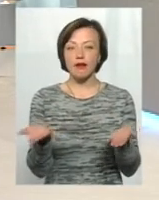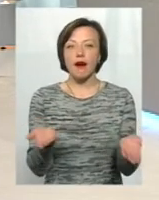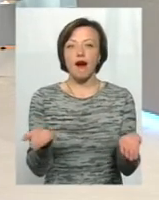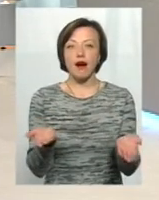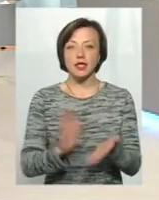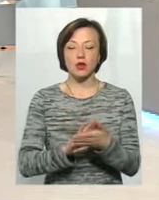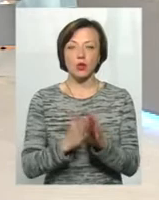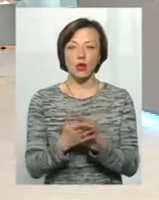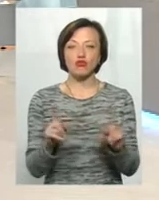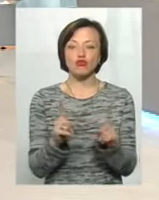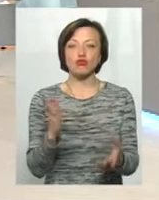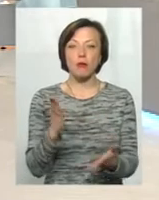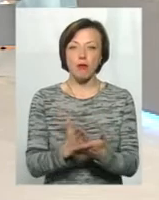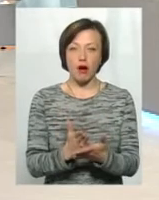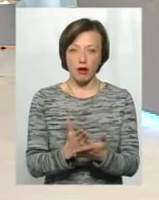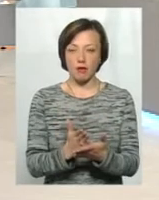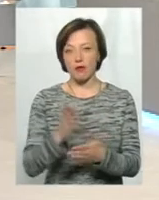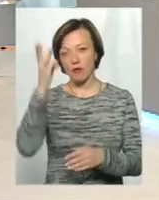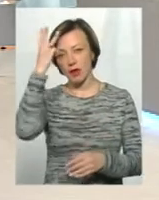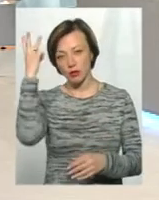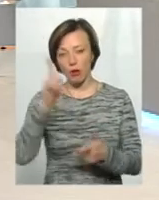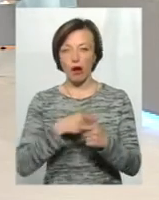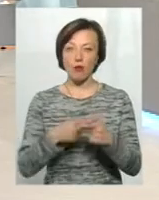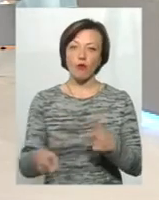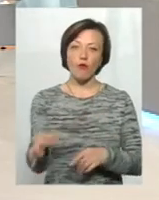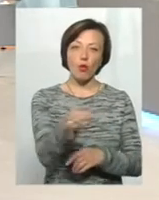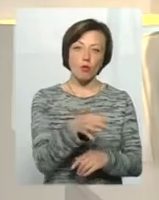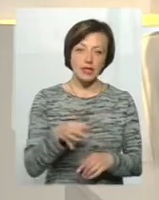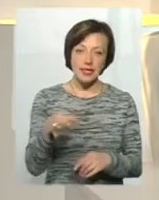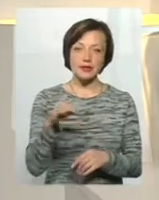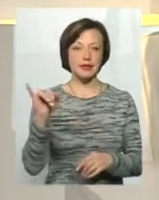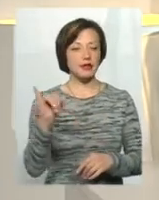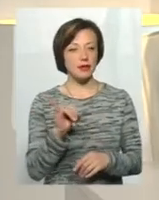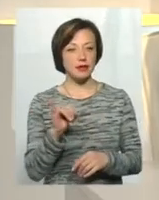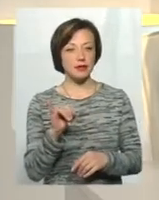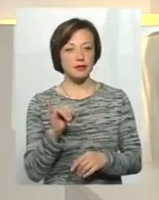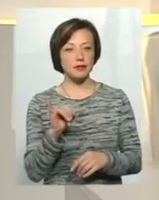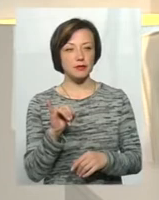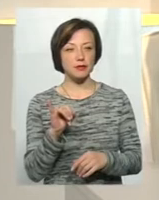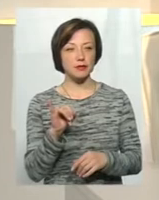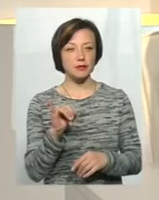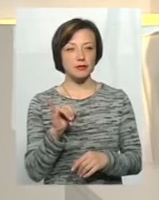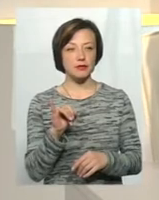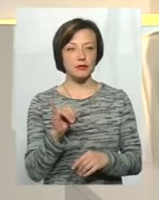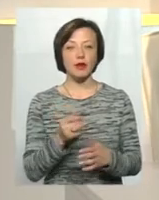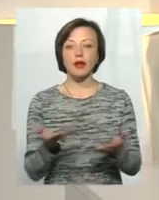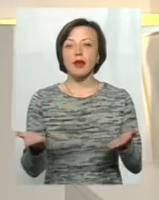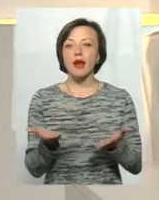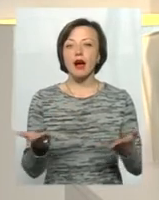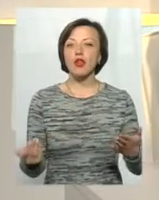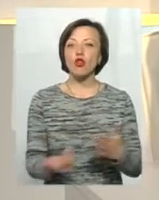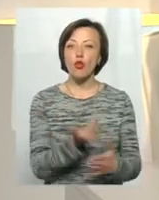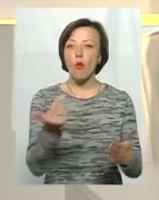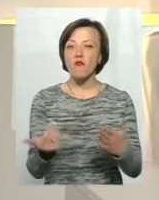зокрема, в обласному центрі, можливо, хто знає, в області, і які новації, які